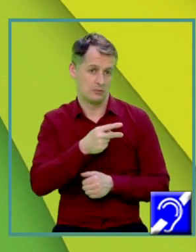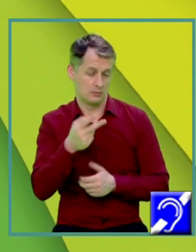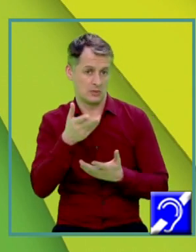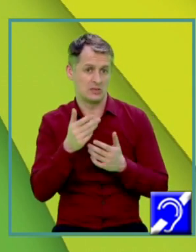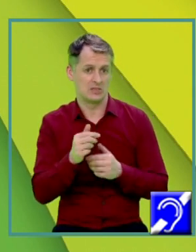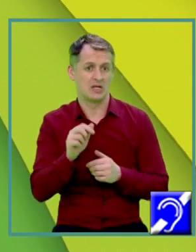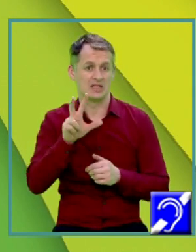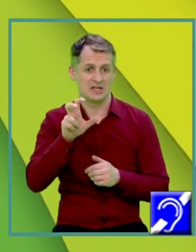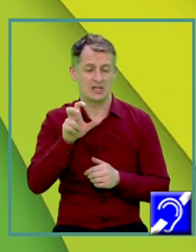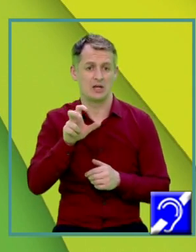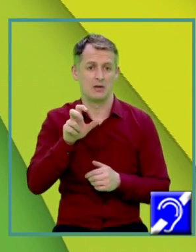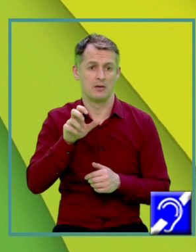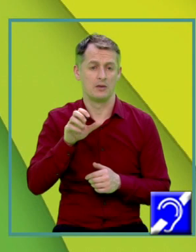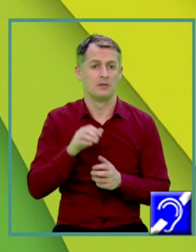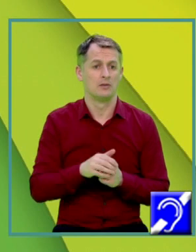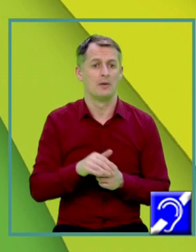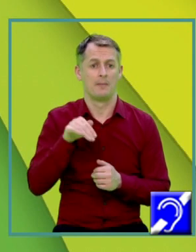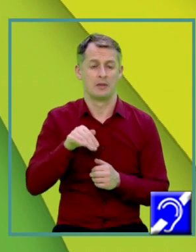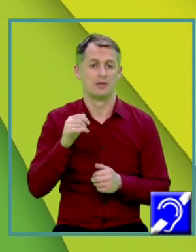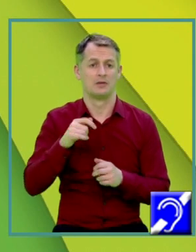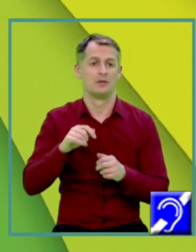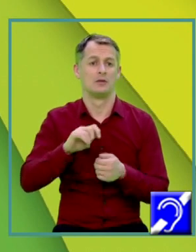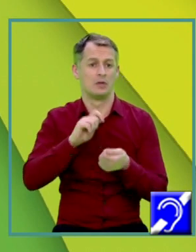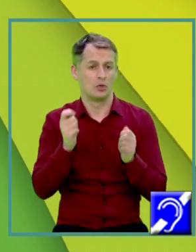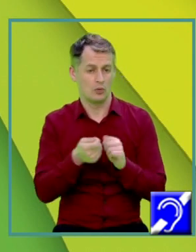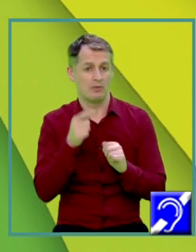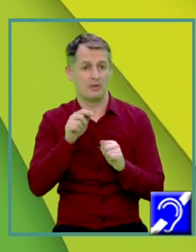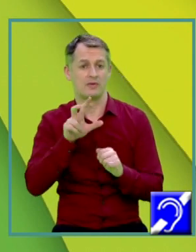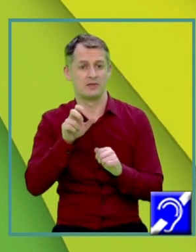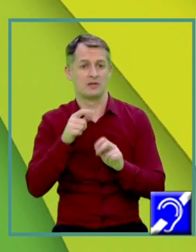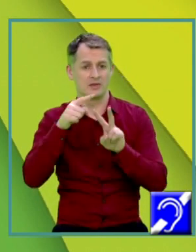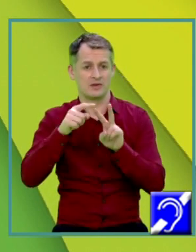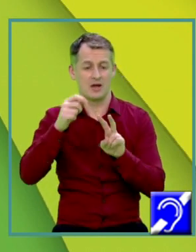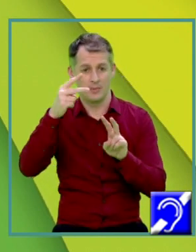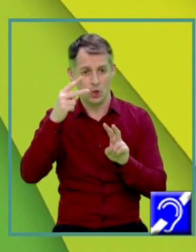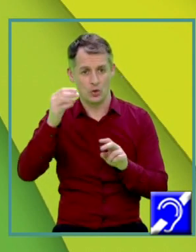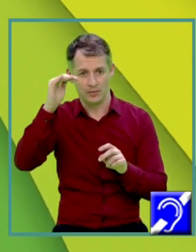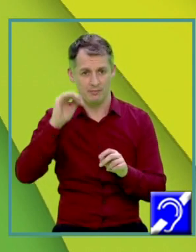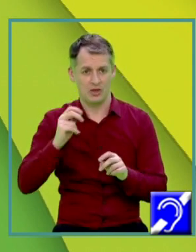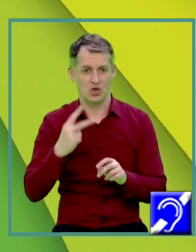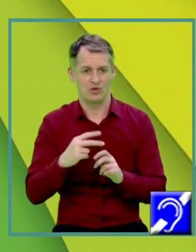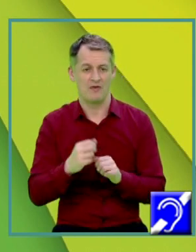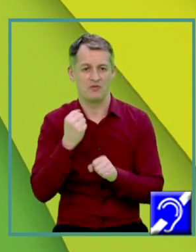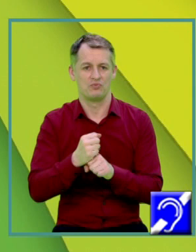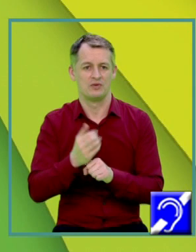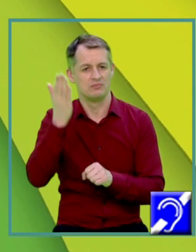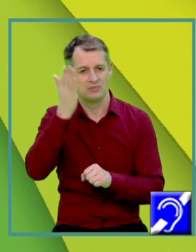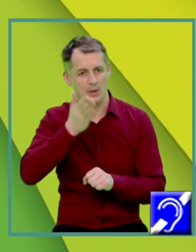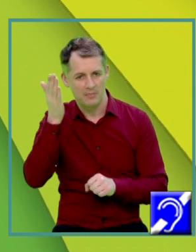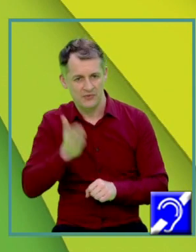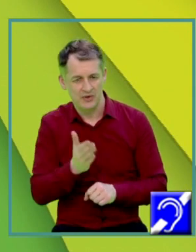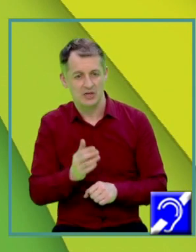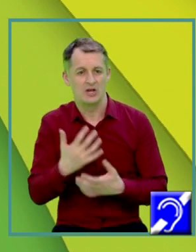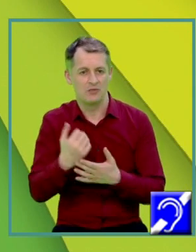metri Vom înlocui 30 radical din 2 pe 2 Am simplificat Și